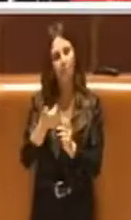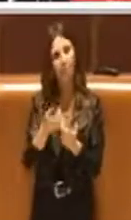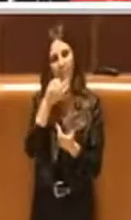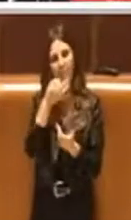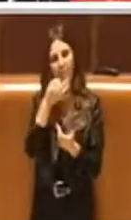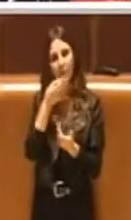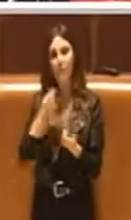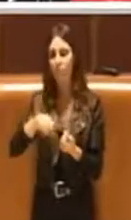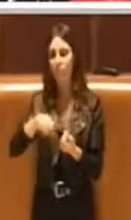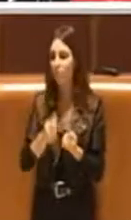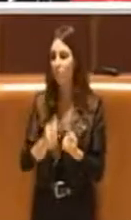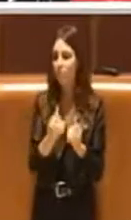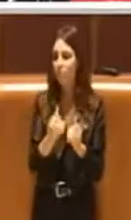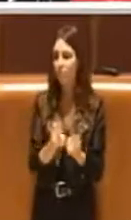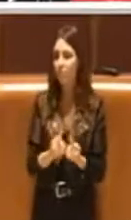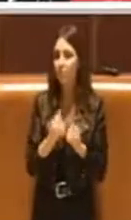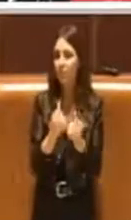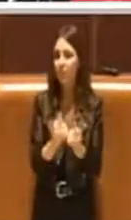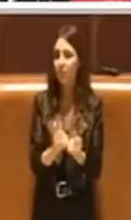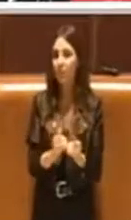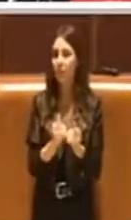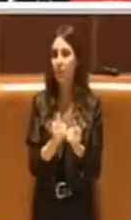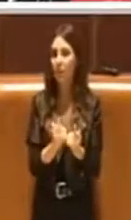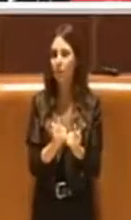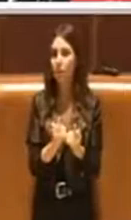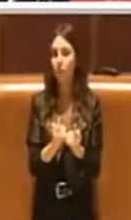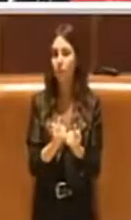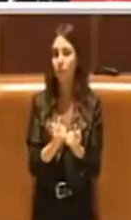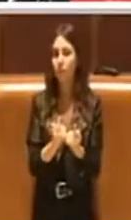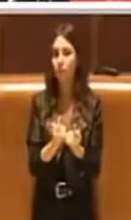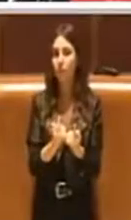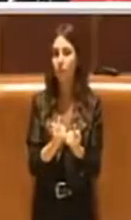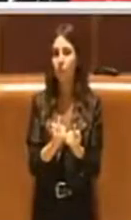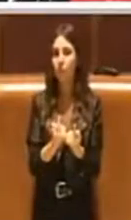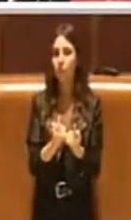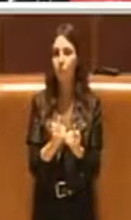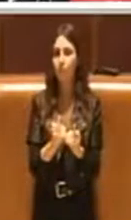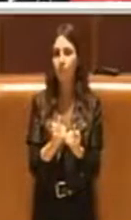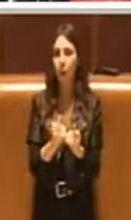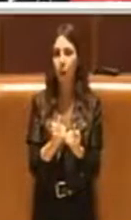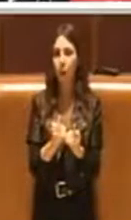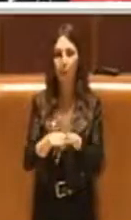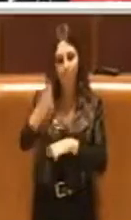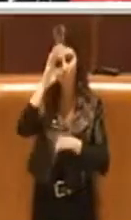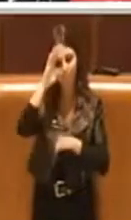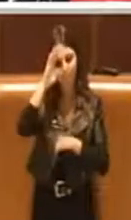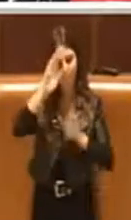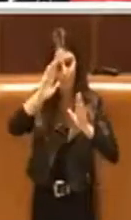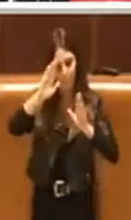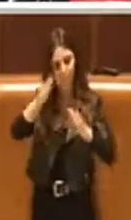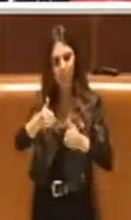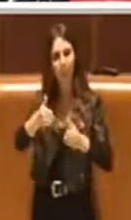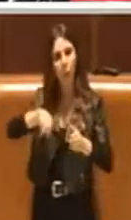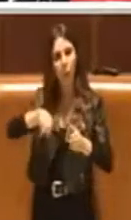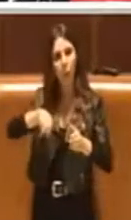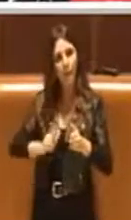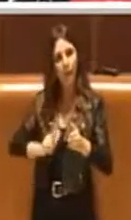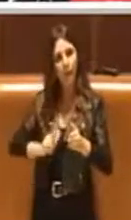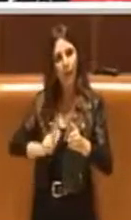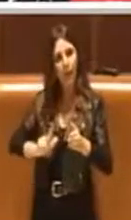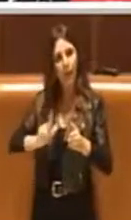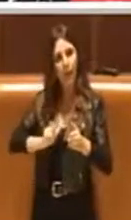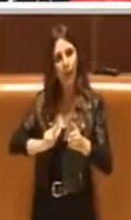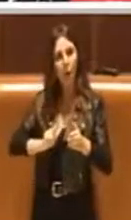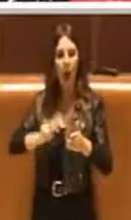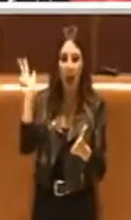attenzione e auspicando che arrivi presto questa